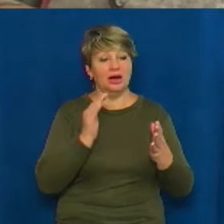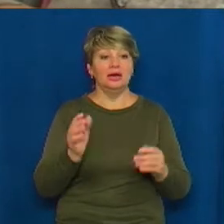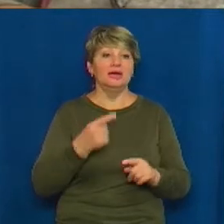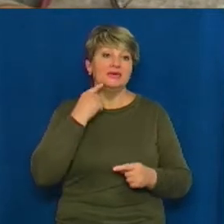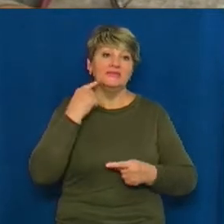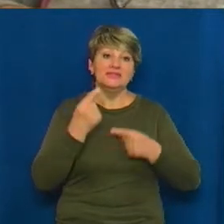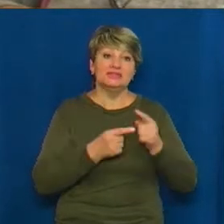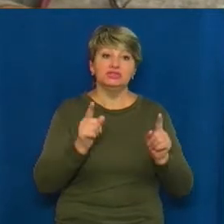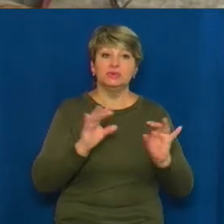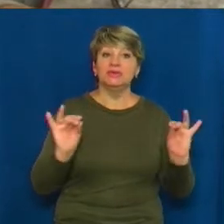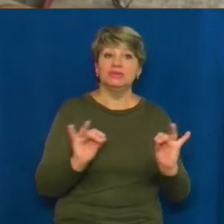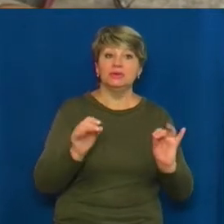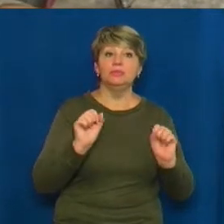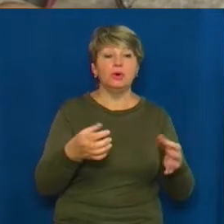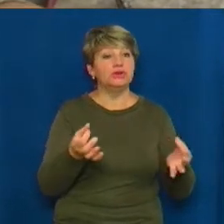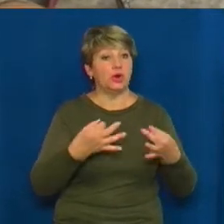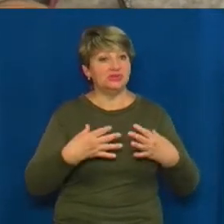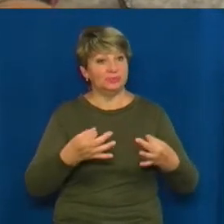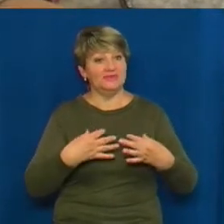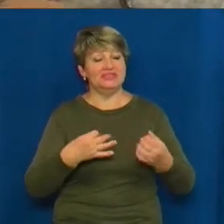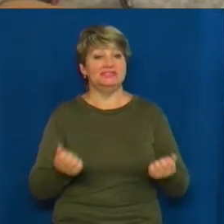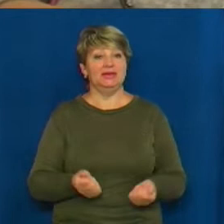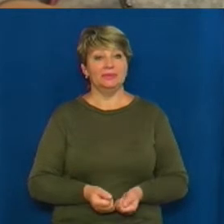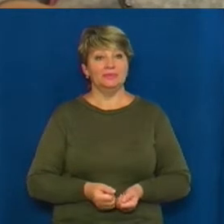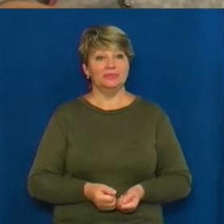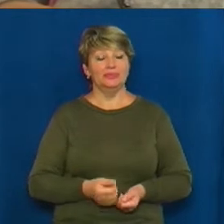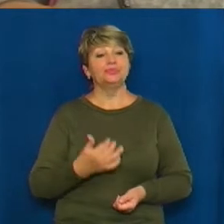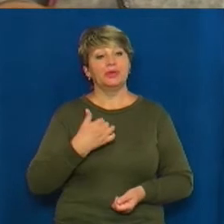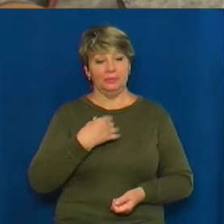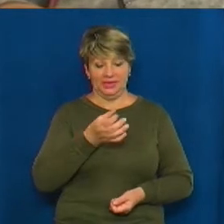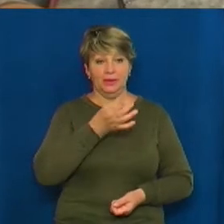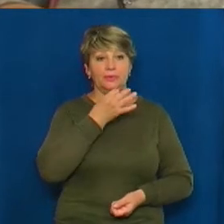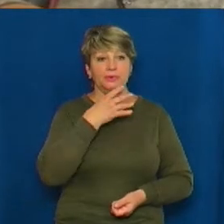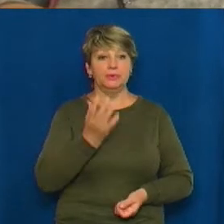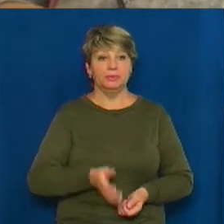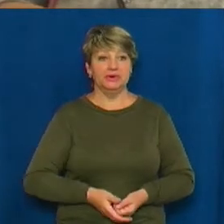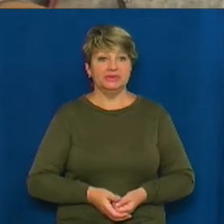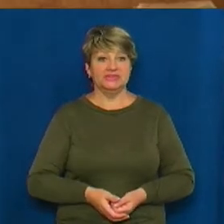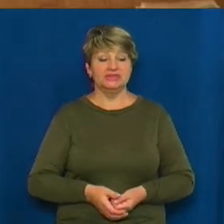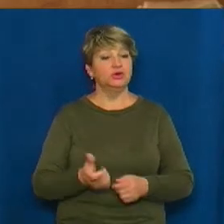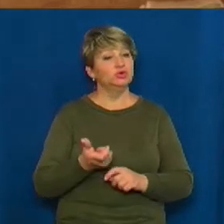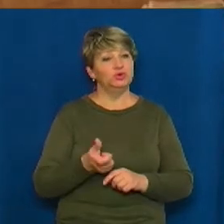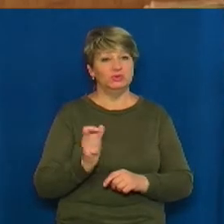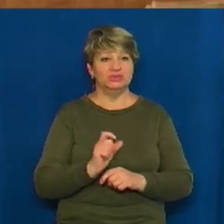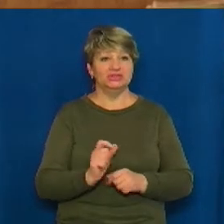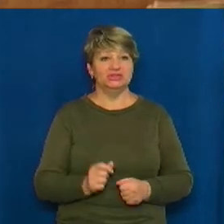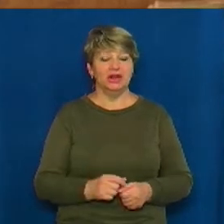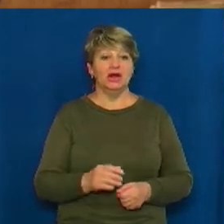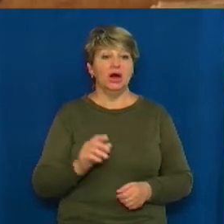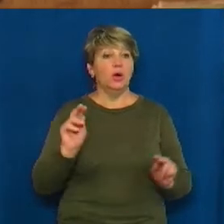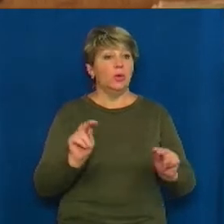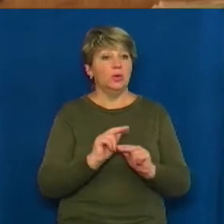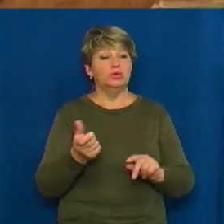щось цікаве може розповісти. Мені подобається дуже. Вона дуже розумна,